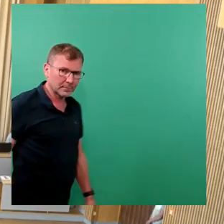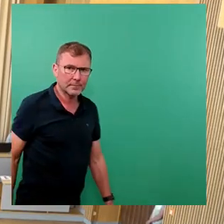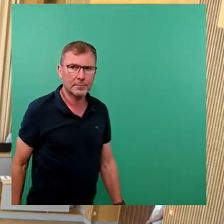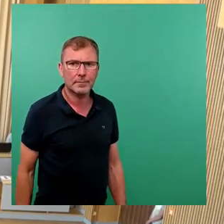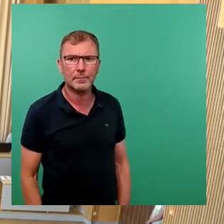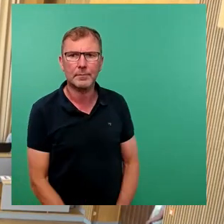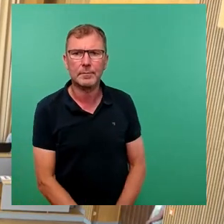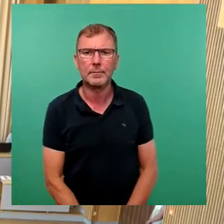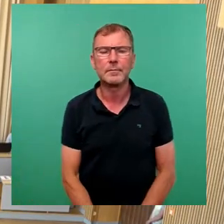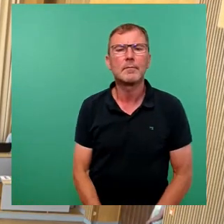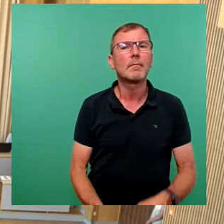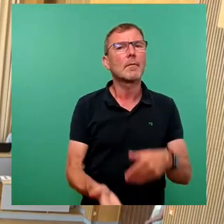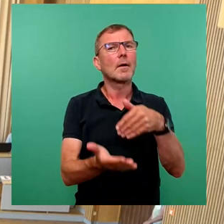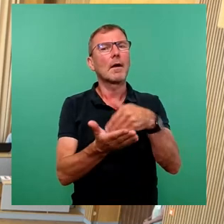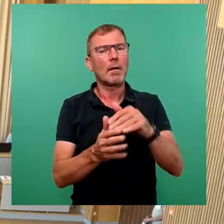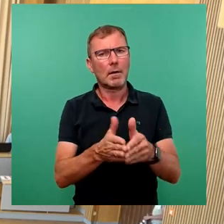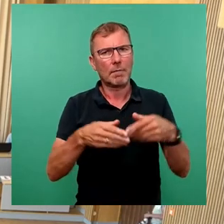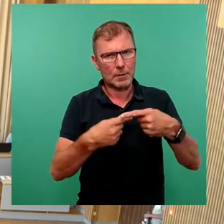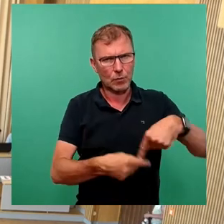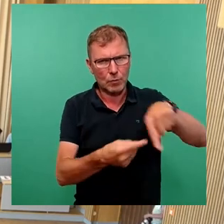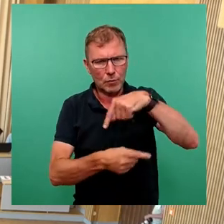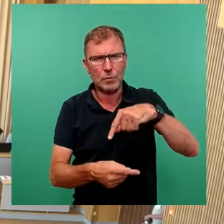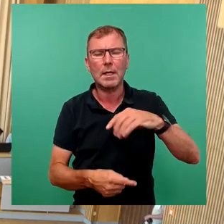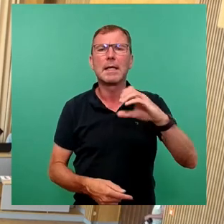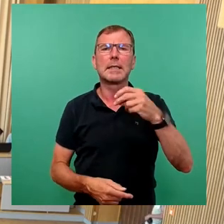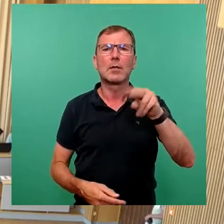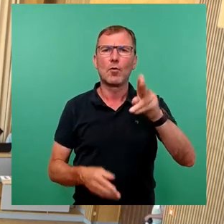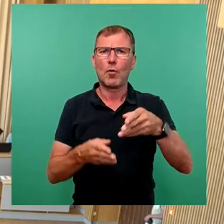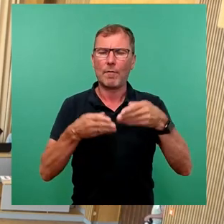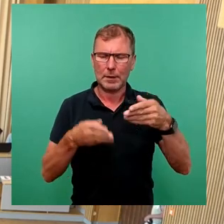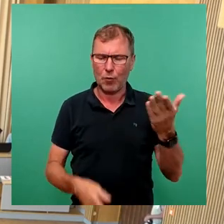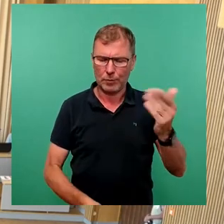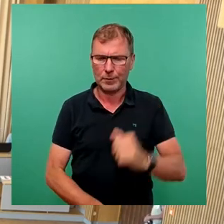Wir fahren fort in der Fraktionsrunde. Als nächstes CDU-Fraktion, Frau Nicoloff.